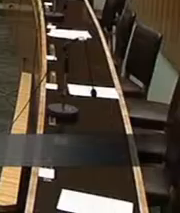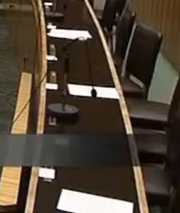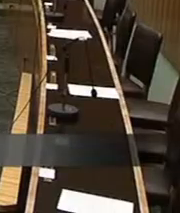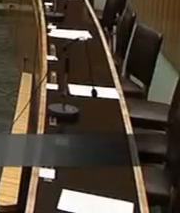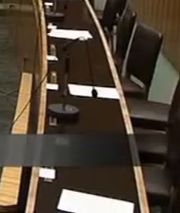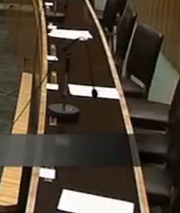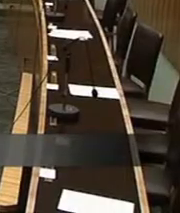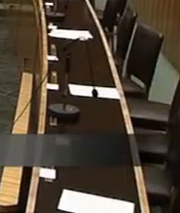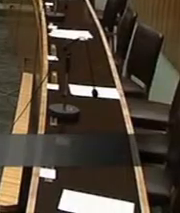terroristischen Handlungen nicht. ist Sprecher Saul Nee, nein. Nein,